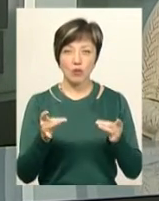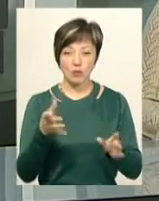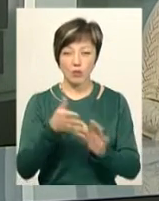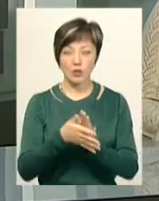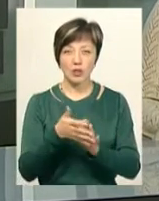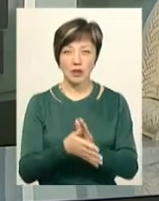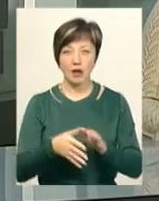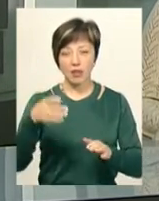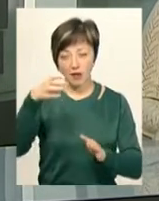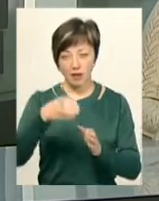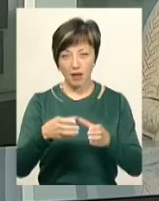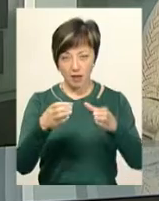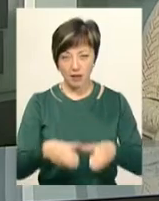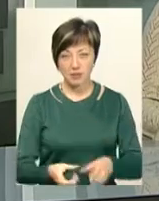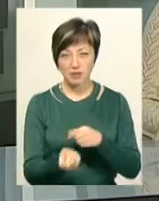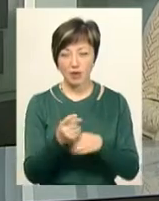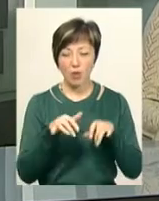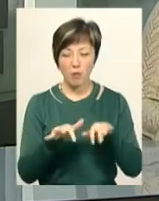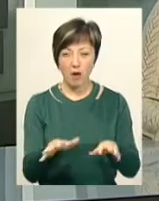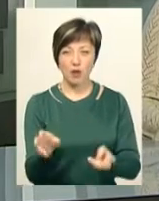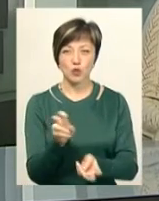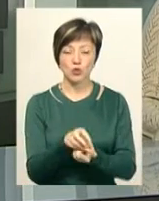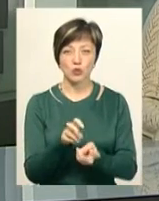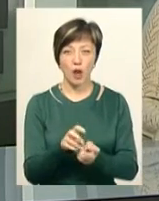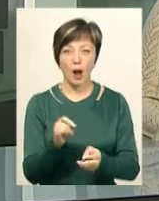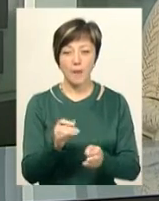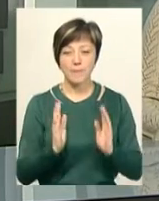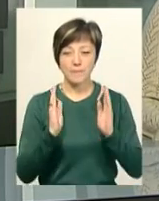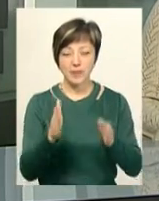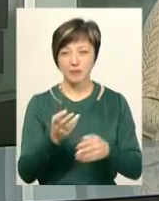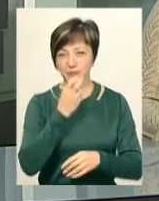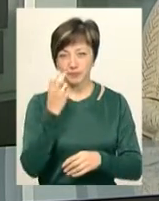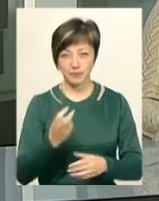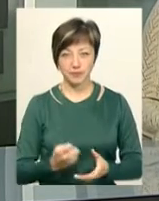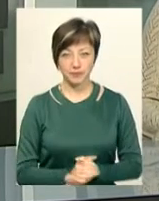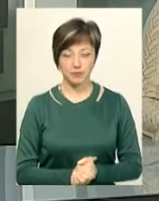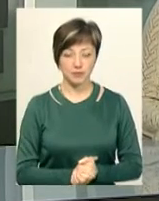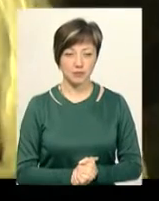каналізації в підвалі завелися різні комахи та щурі, а в під'їзді чути сморід.